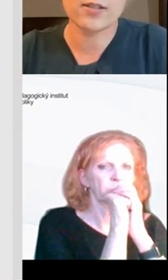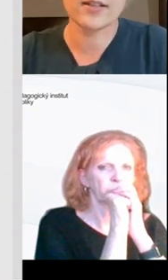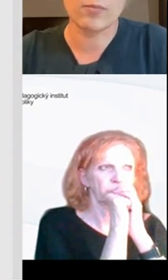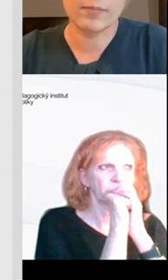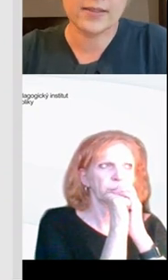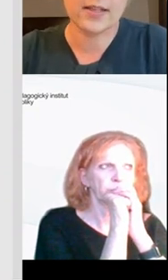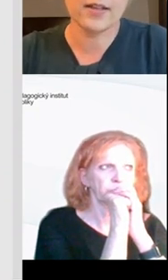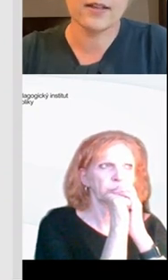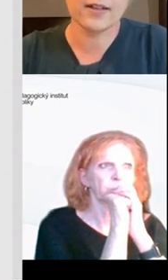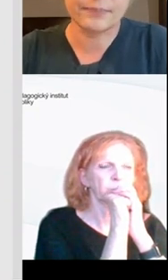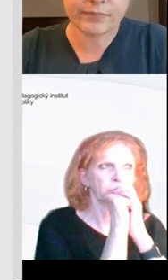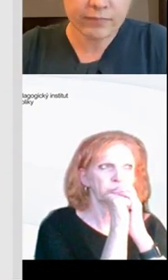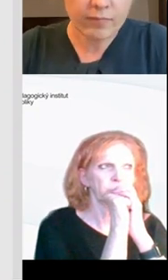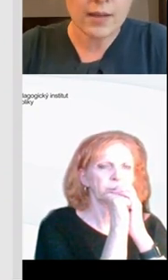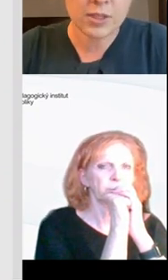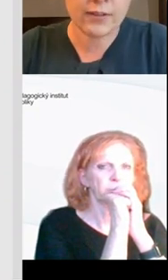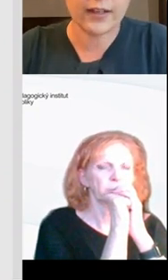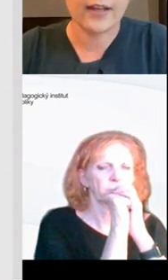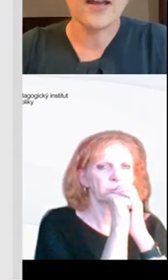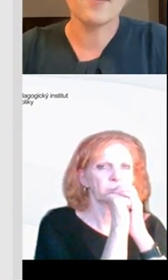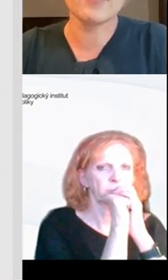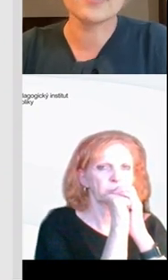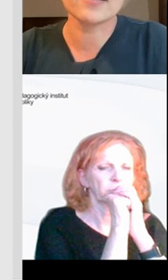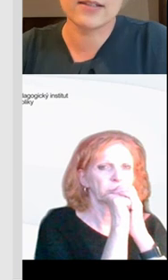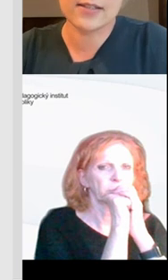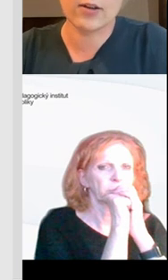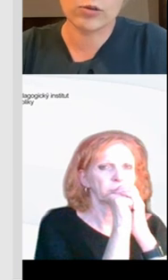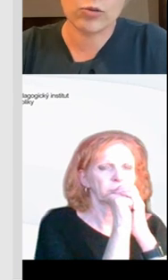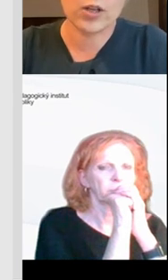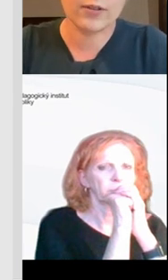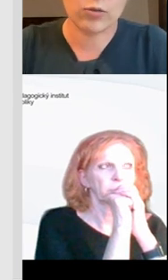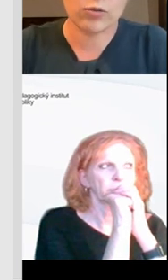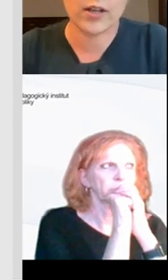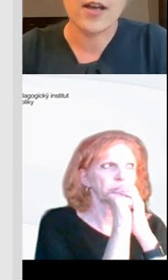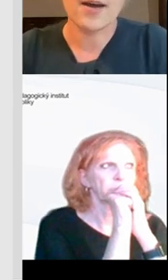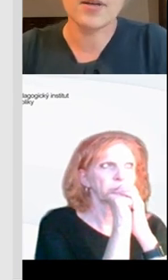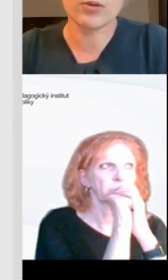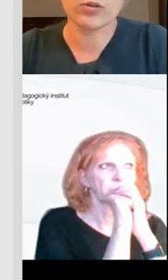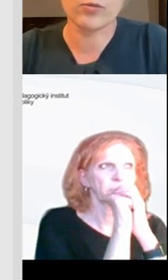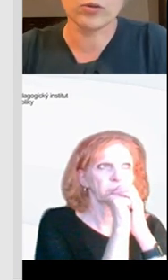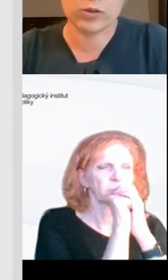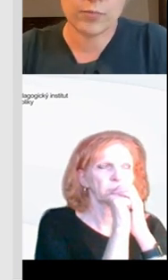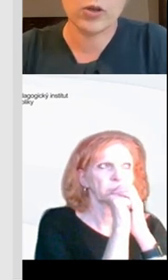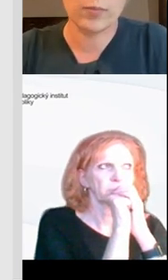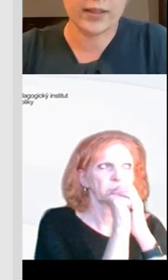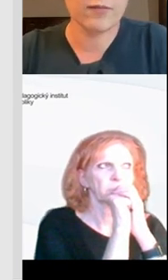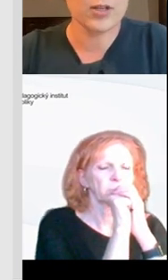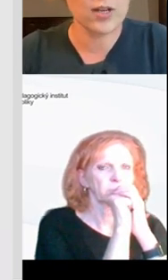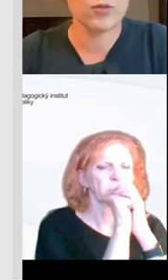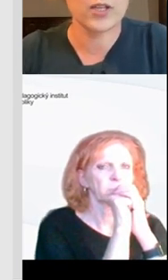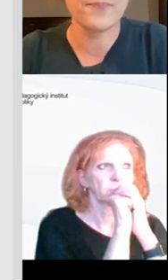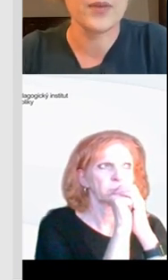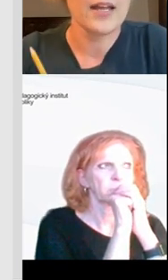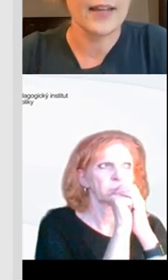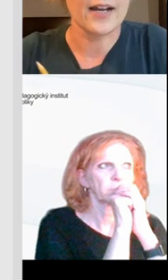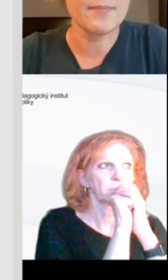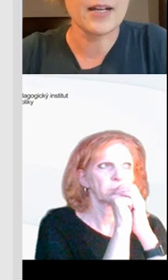tak, aby ti žáci si k té kompetenci přivykli, aby vlastně si ji oskoušeli, vyskoušeli a byli ji potom schopni uplatnit